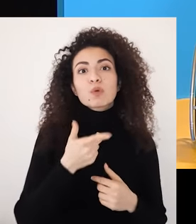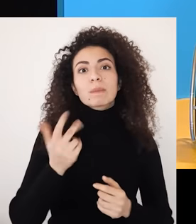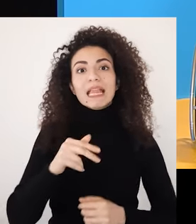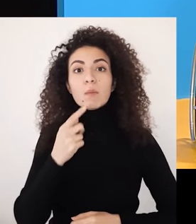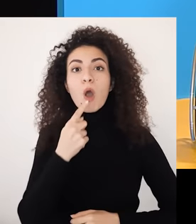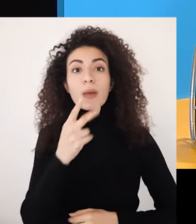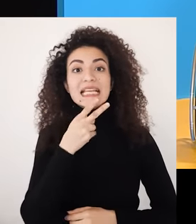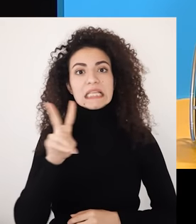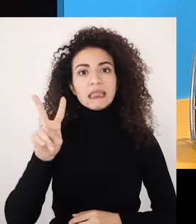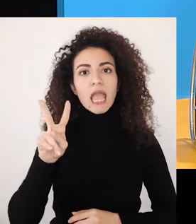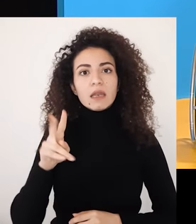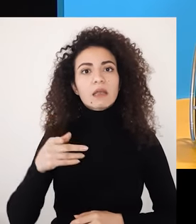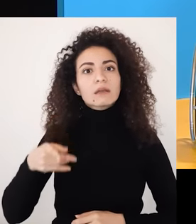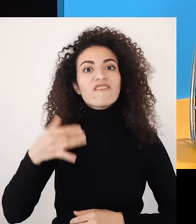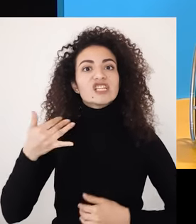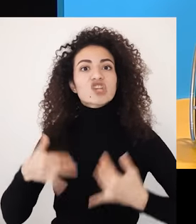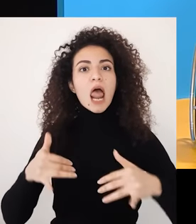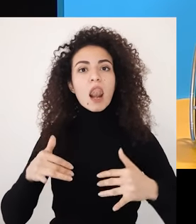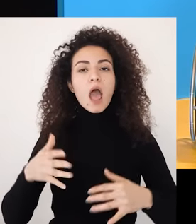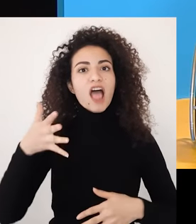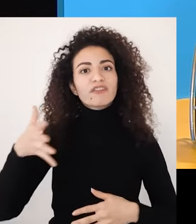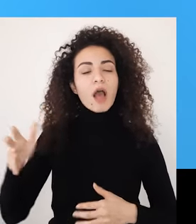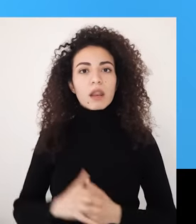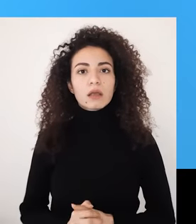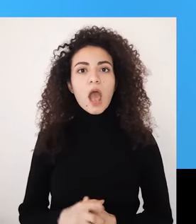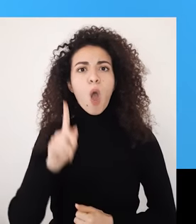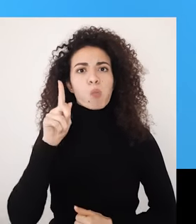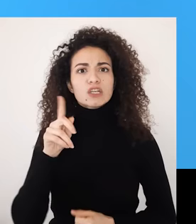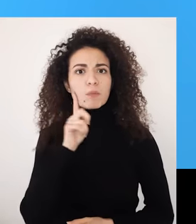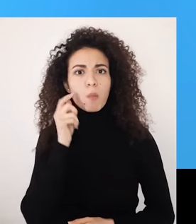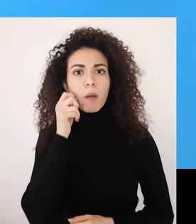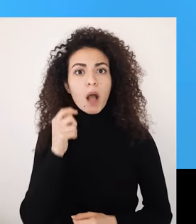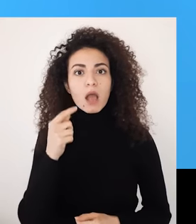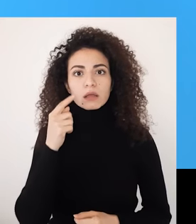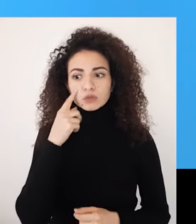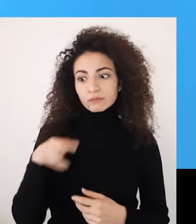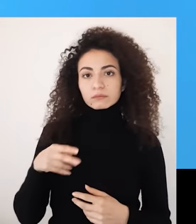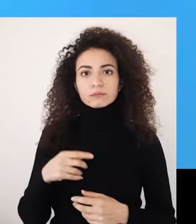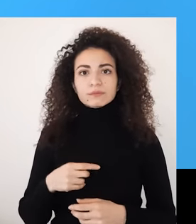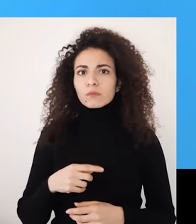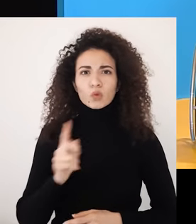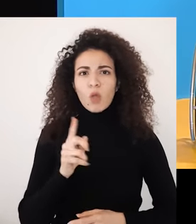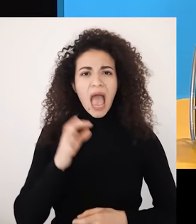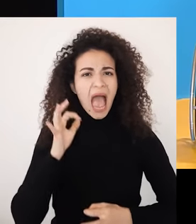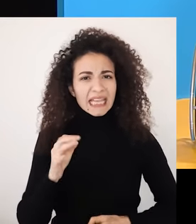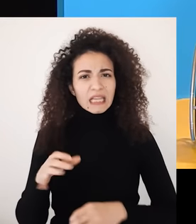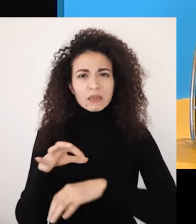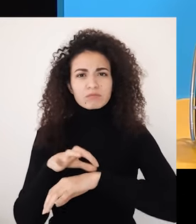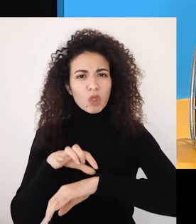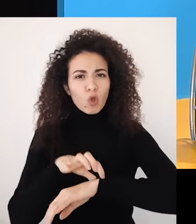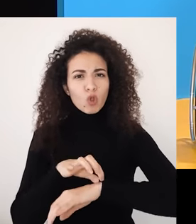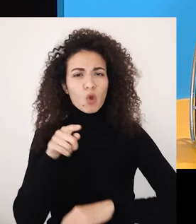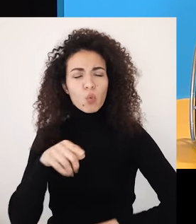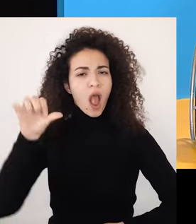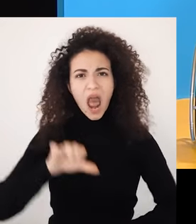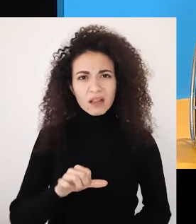أن بلغت عمر السنتين حيث أصيبت بشلل الأطفال ردة الفعل الأولى من الأهل كانت الرفض فعند إصابتها